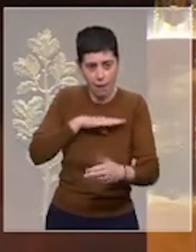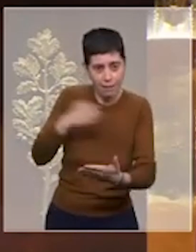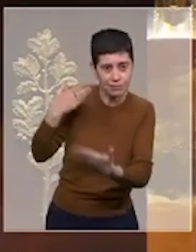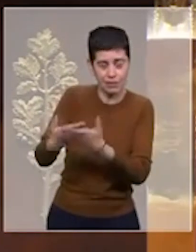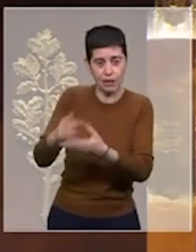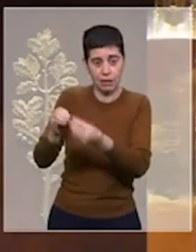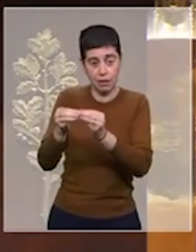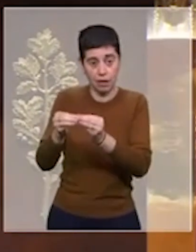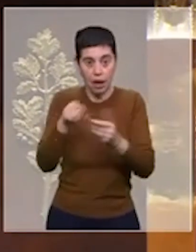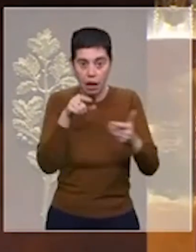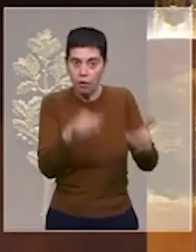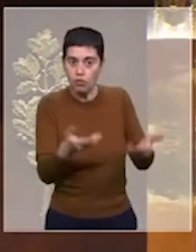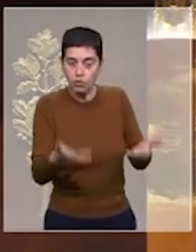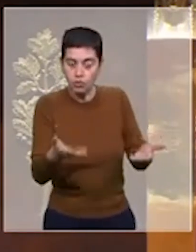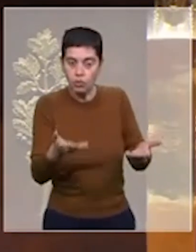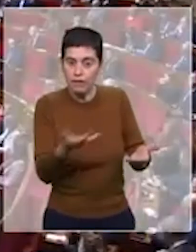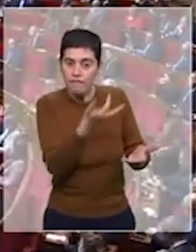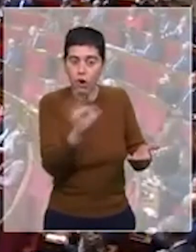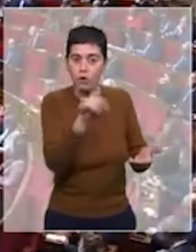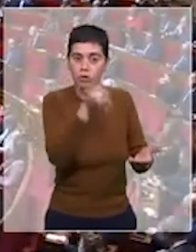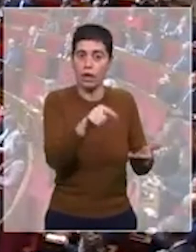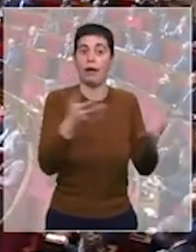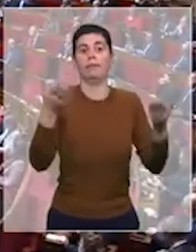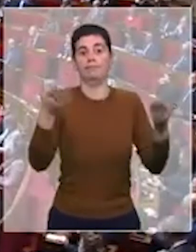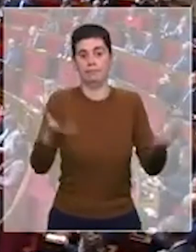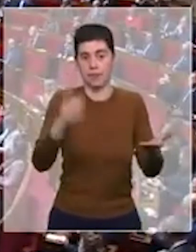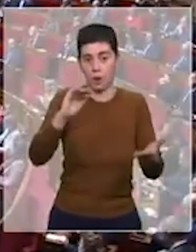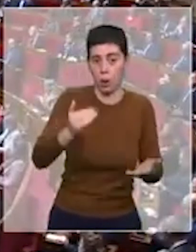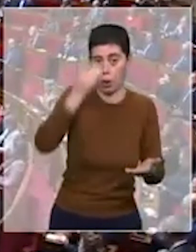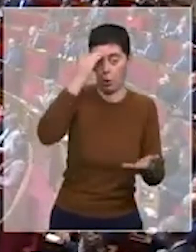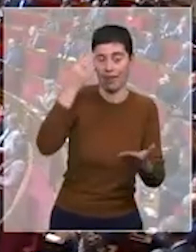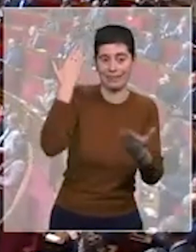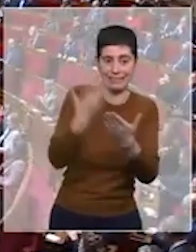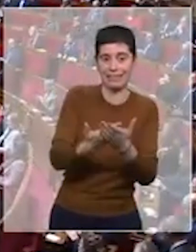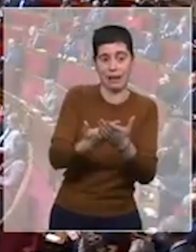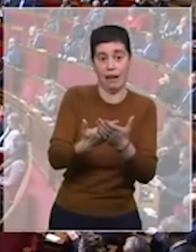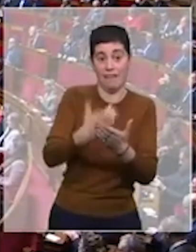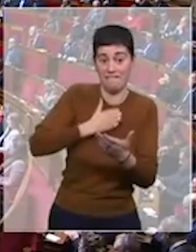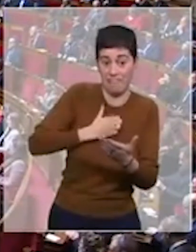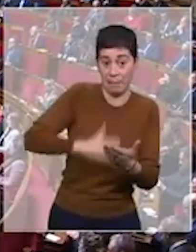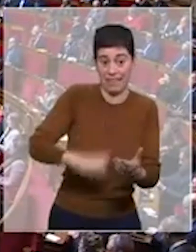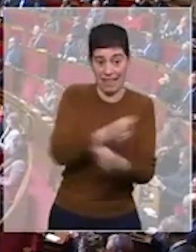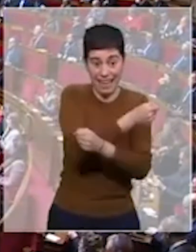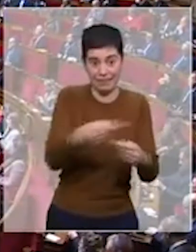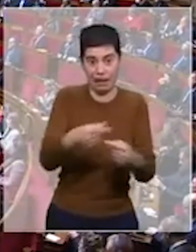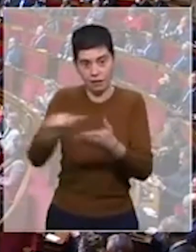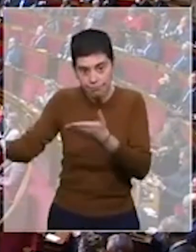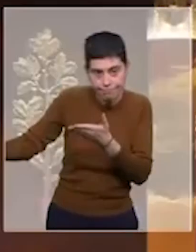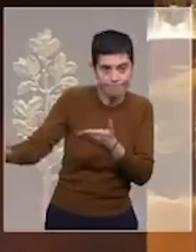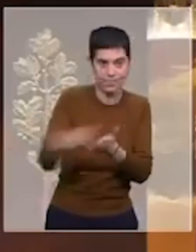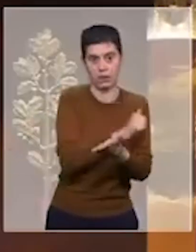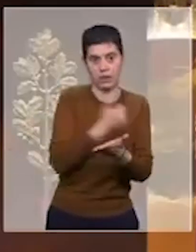venant de France en reconnaissant la famine, le roi de mort en tant que génocide, sera un signal